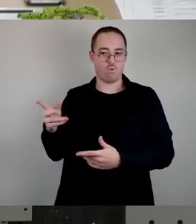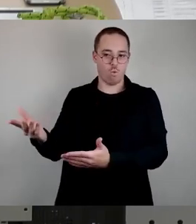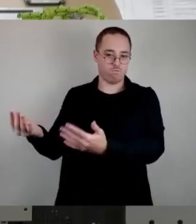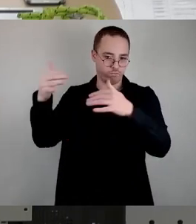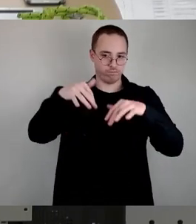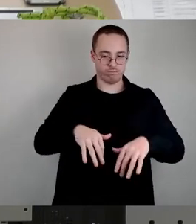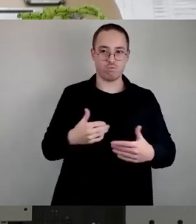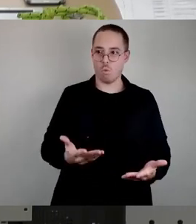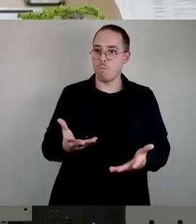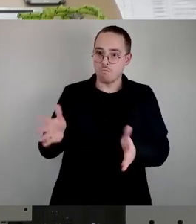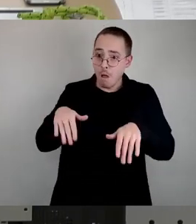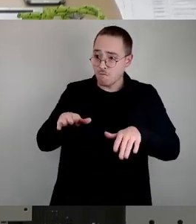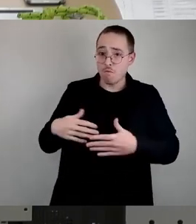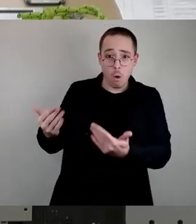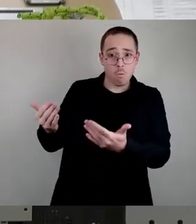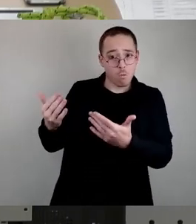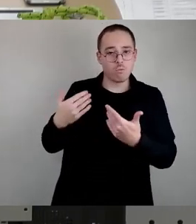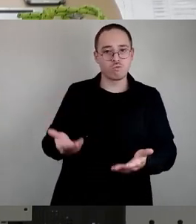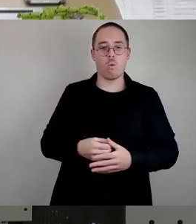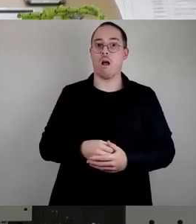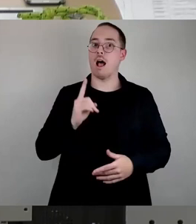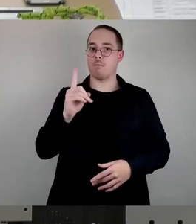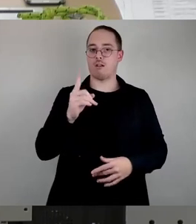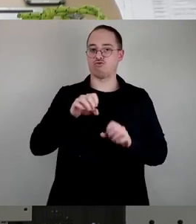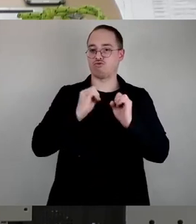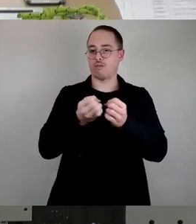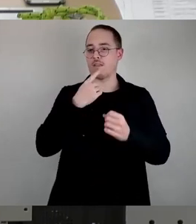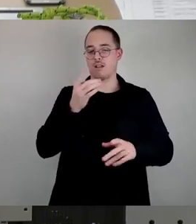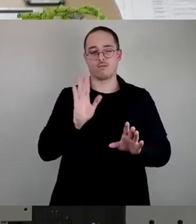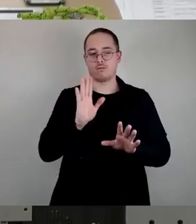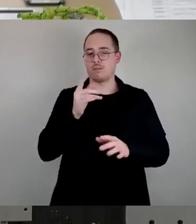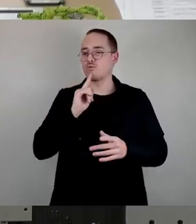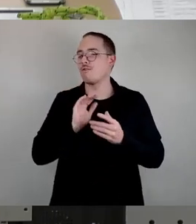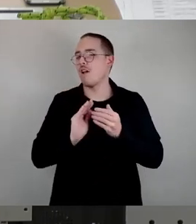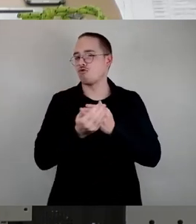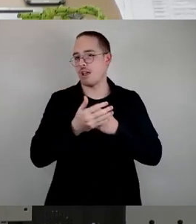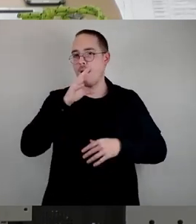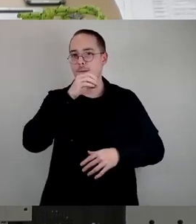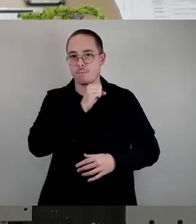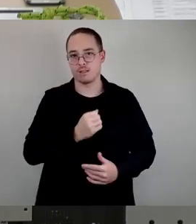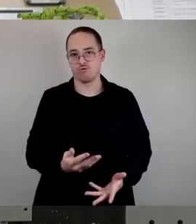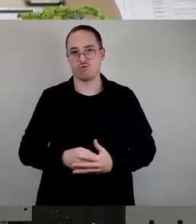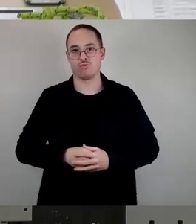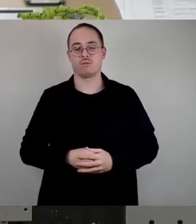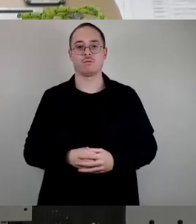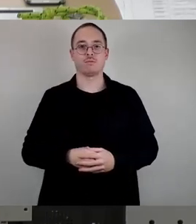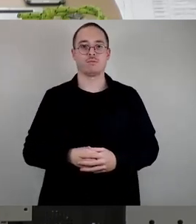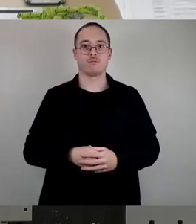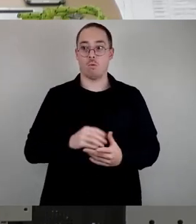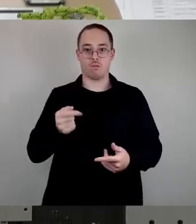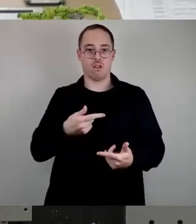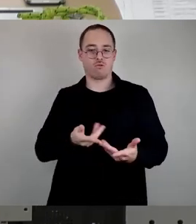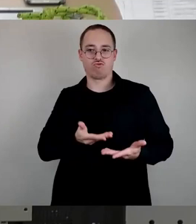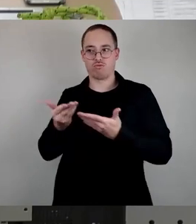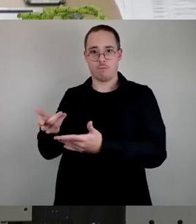Die staatsoffizielle polizeiliche Kriminalstatistik suggeriert, dass 90 Prozent der antisemitischen Fälle von Rechten verübt werden. Und diese Zahl